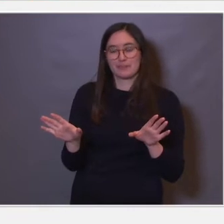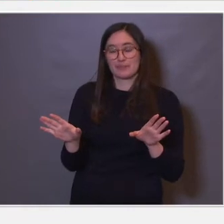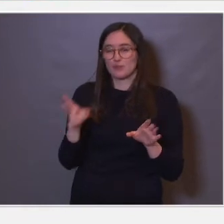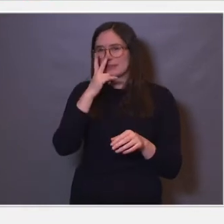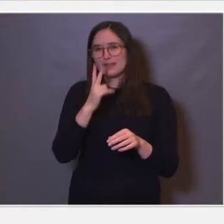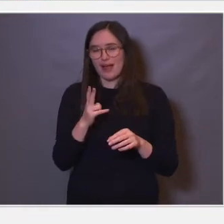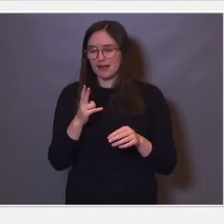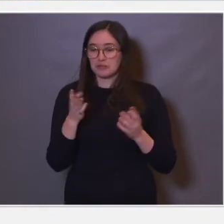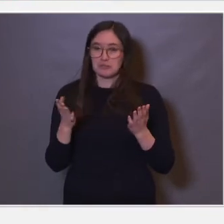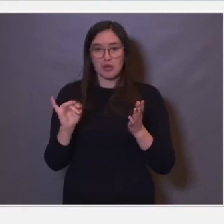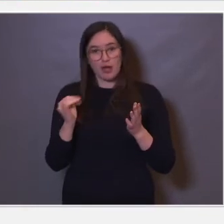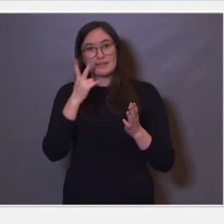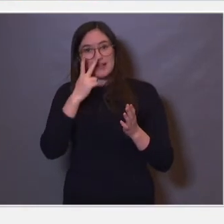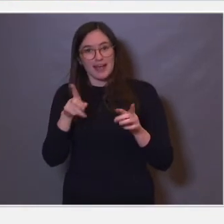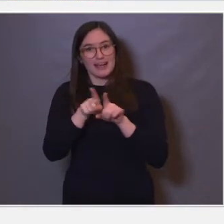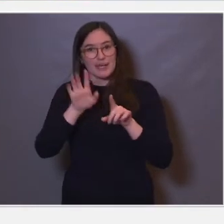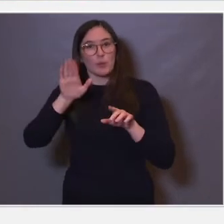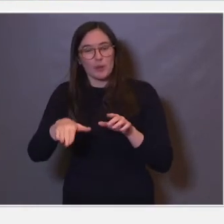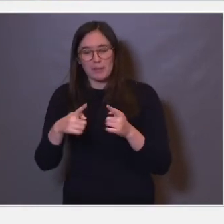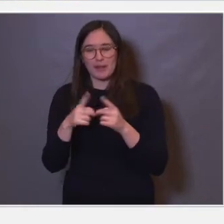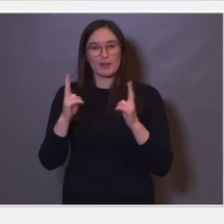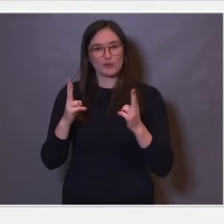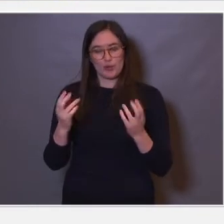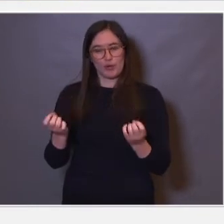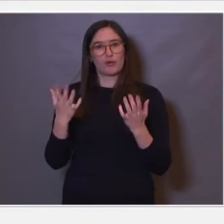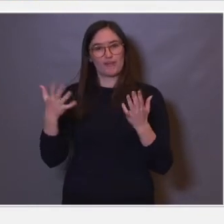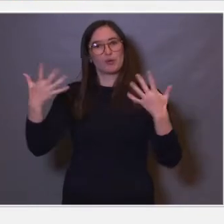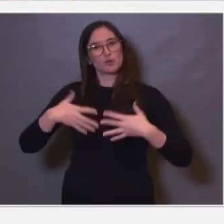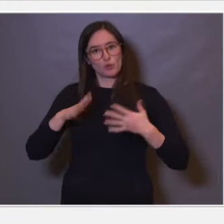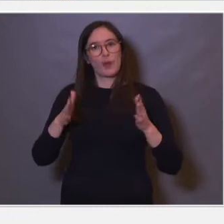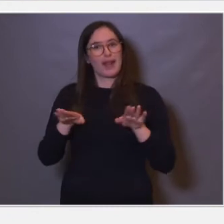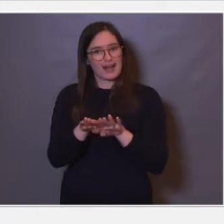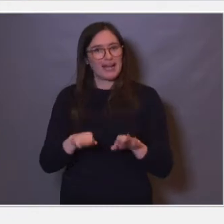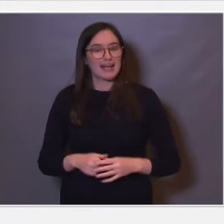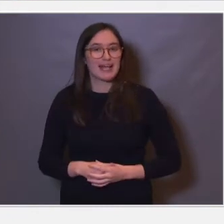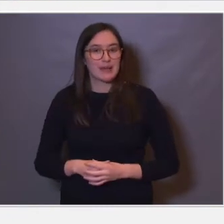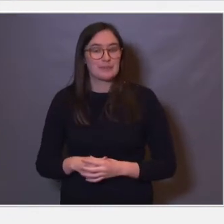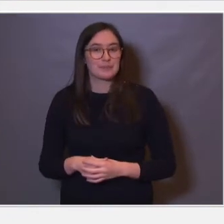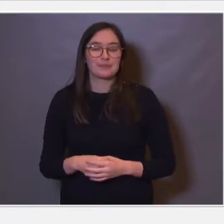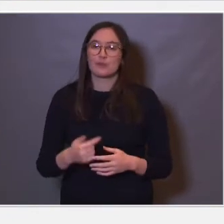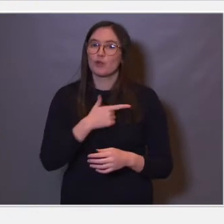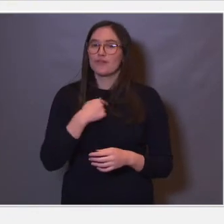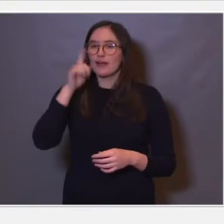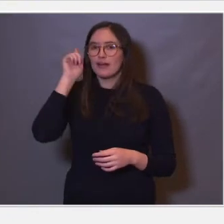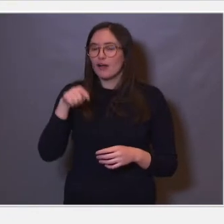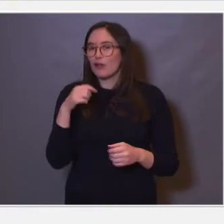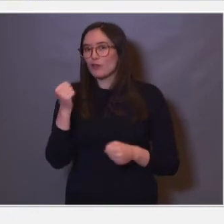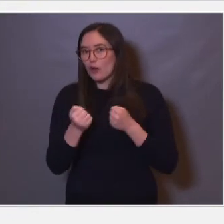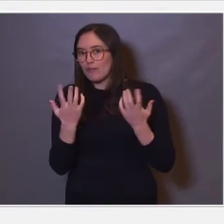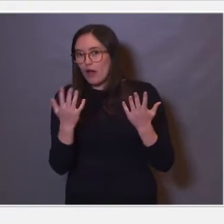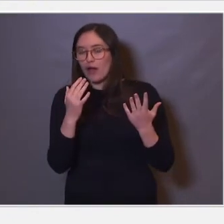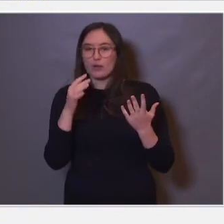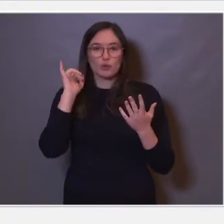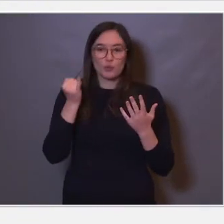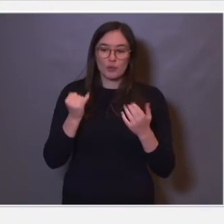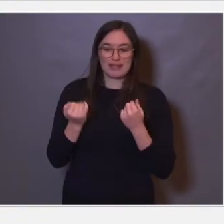ser de like ut, men de har også veldig lik funksjon. Så det vi da kan gjøre er at vi kan da i dyr, sånn som